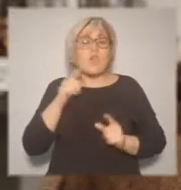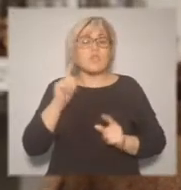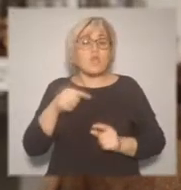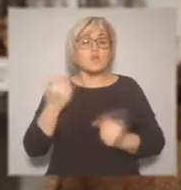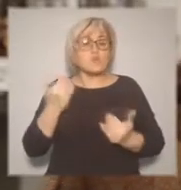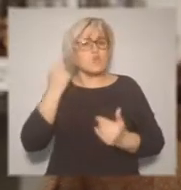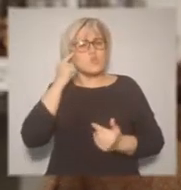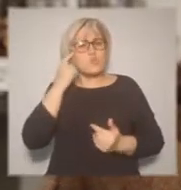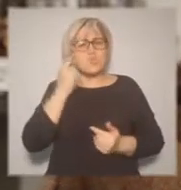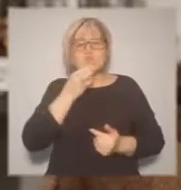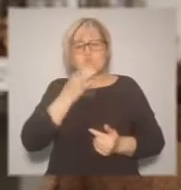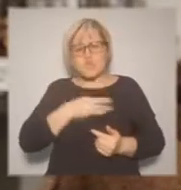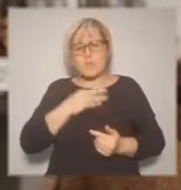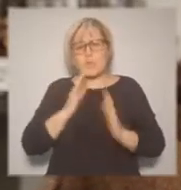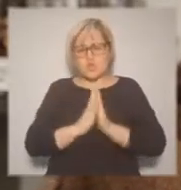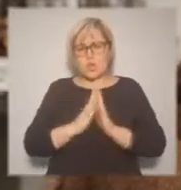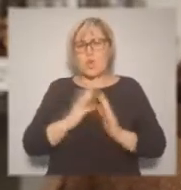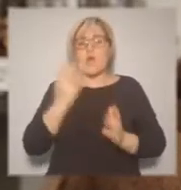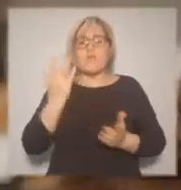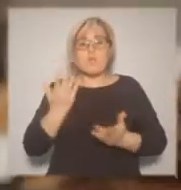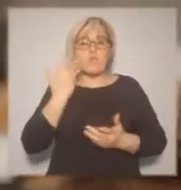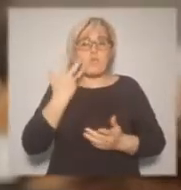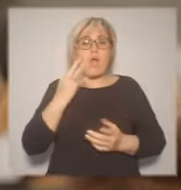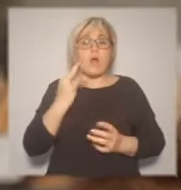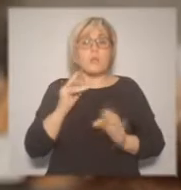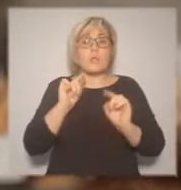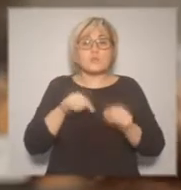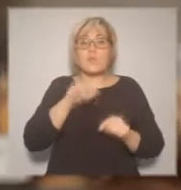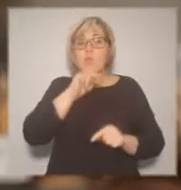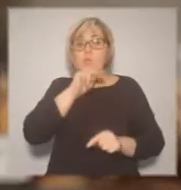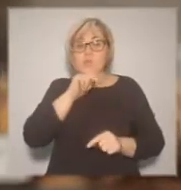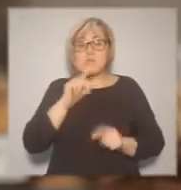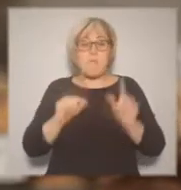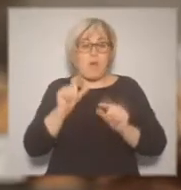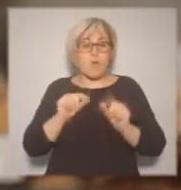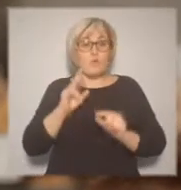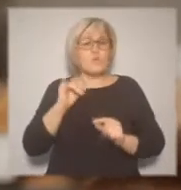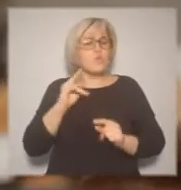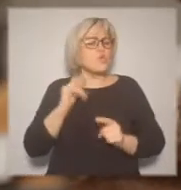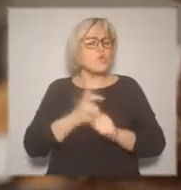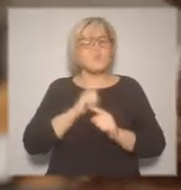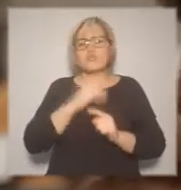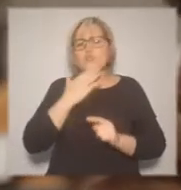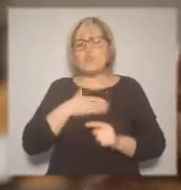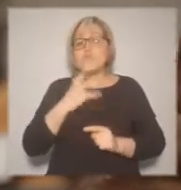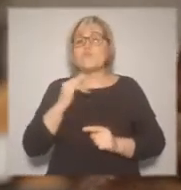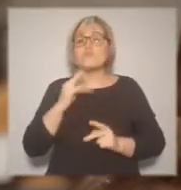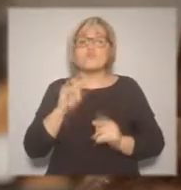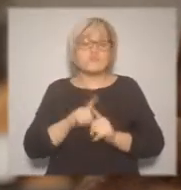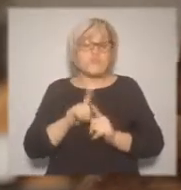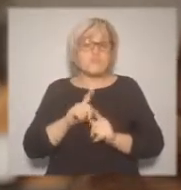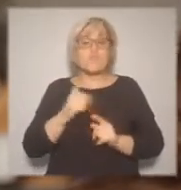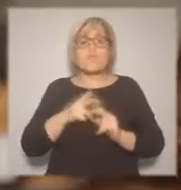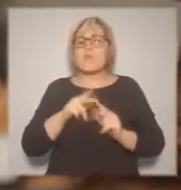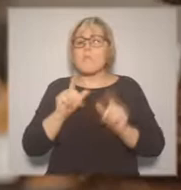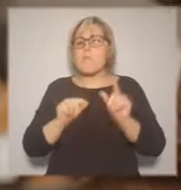молоко? Внуки очень любят, внучки это молочко. Пусть побольше таких у нас магазинов в Ханты-Мансийске и вообще в России, и по